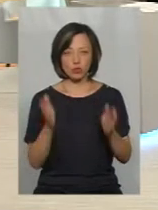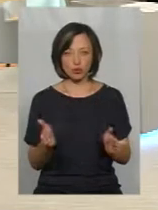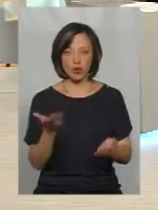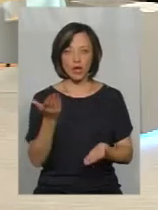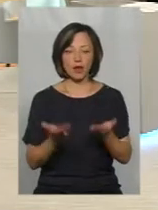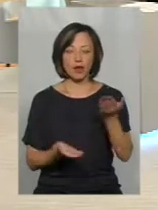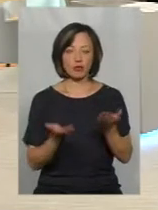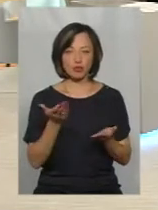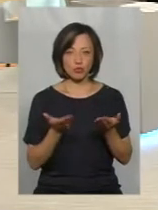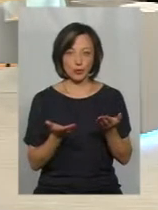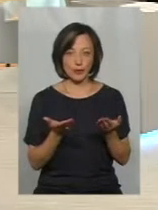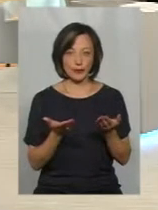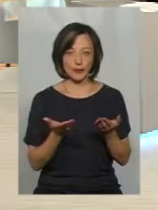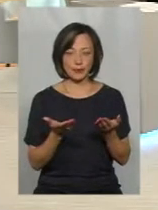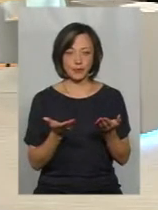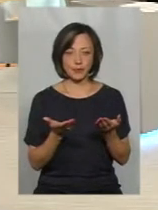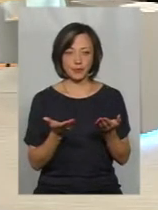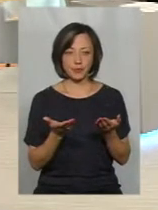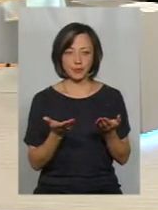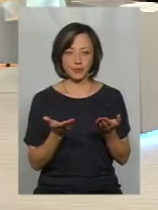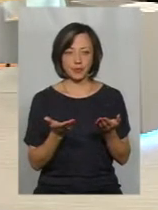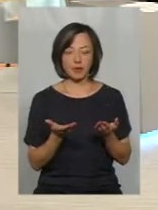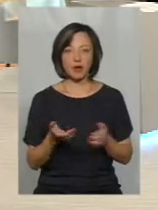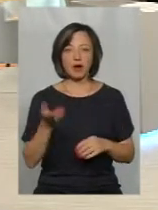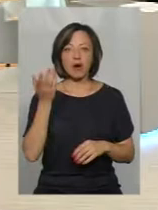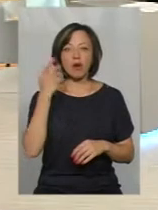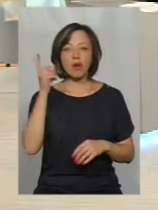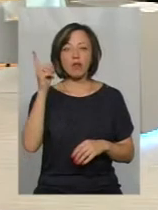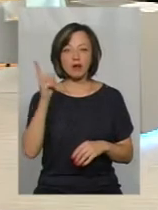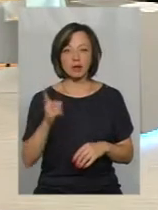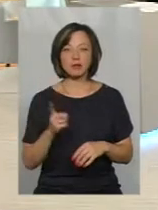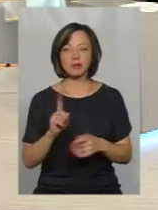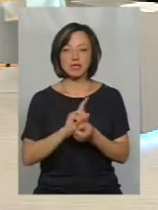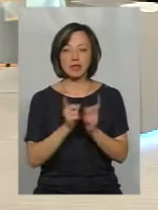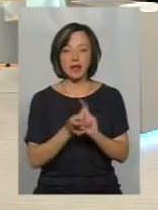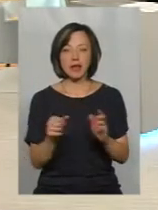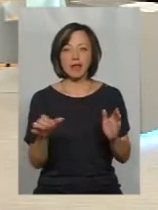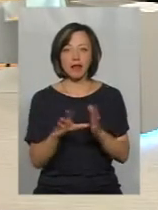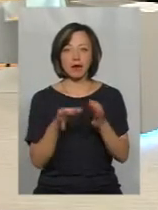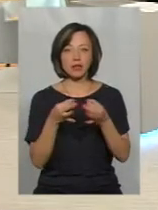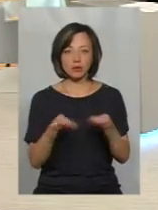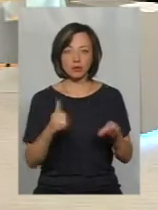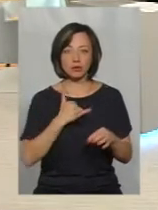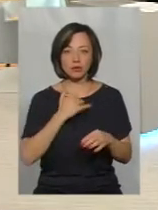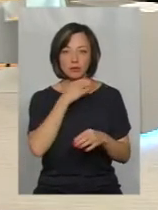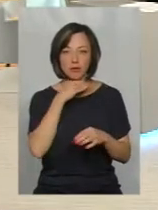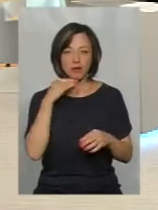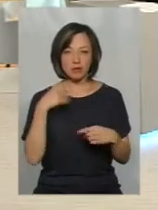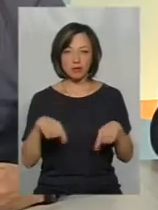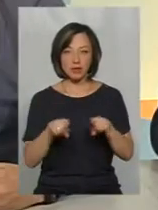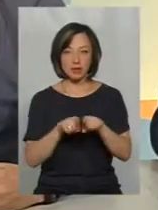Якщо ж колись ми станемо такі енергонезалежні і у нас буде багато таких